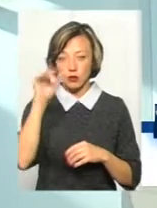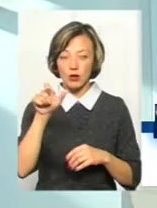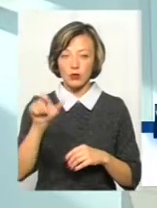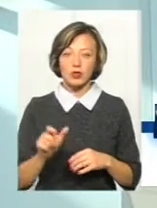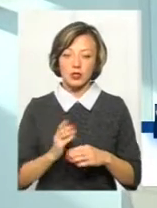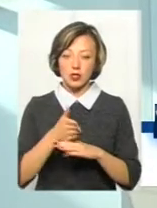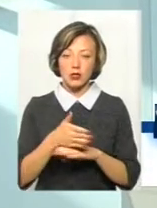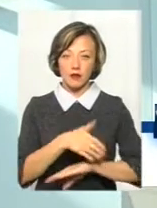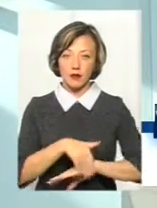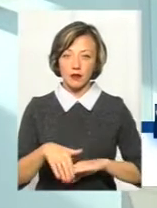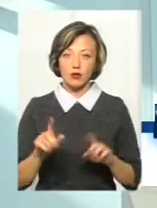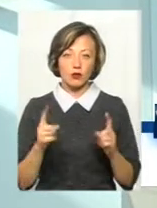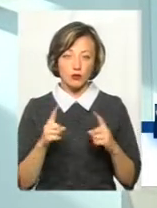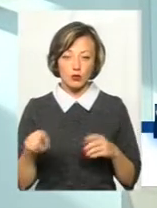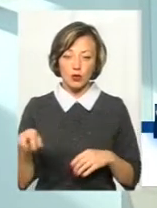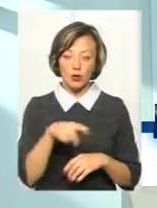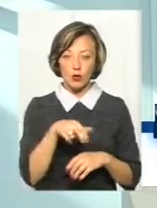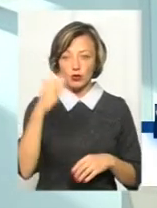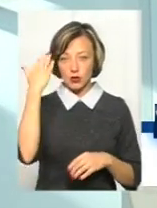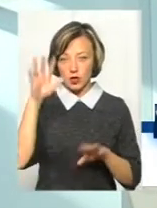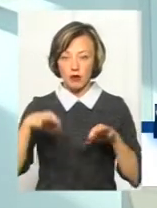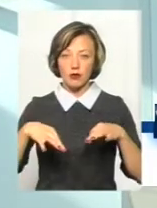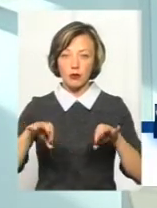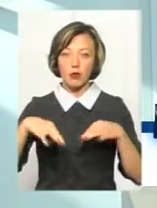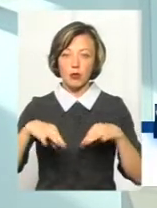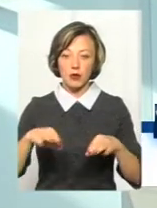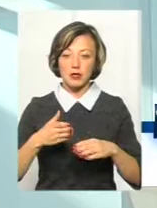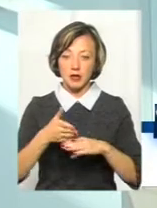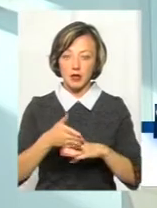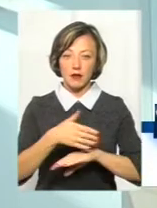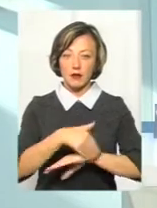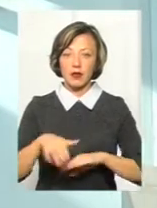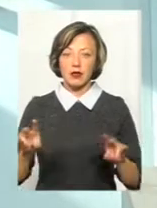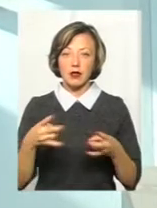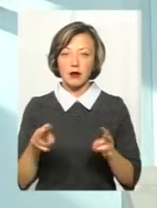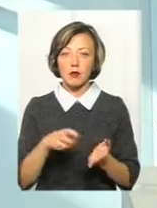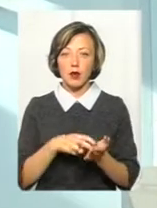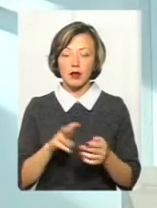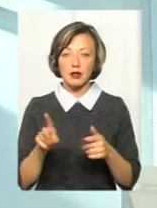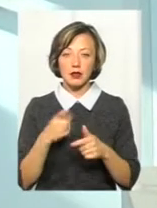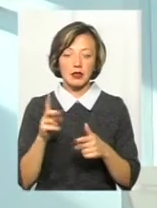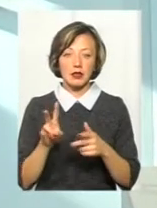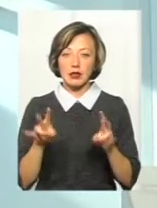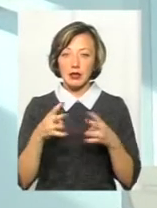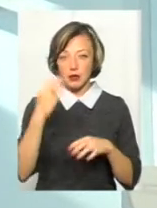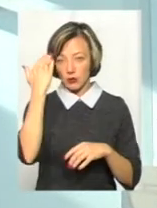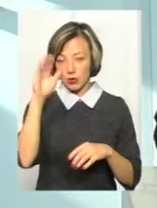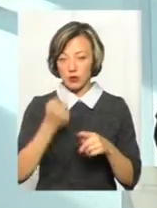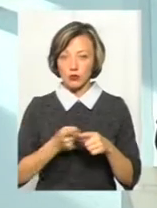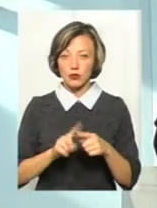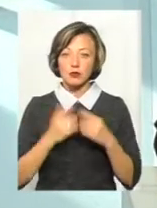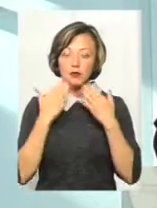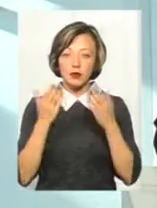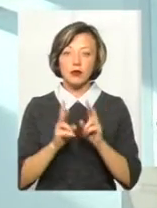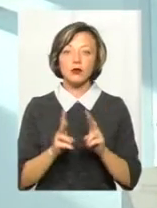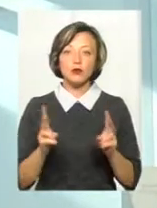заїшла в двір, чогось вона ходить, чужий автомобіль заїхав в двір. Не треба боятися і не треба цуратися цього, треба спитати,